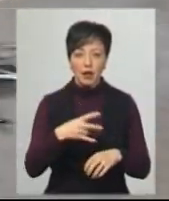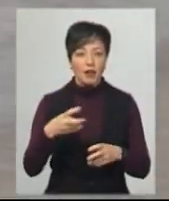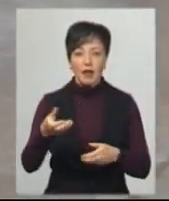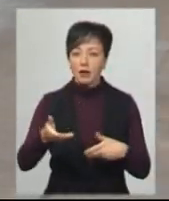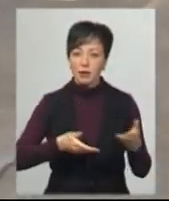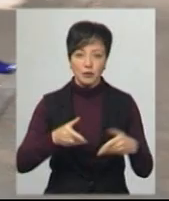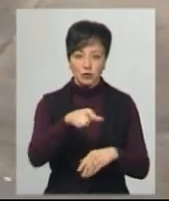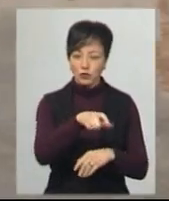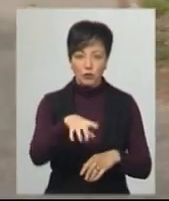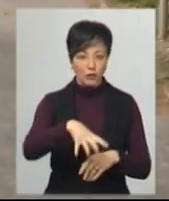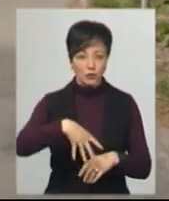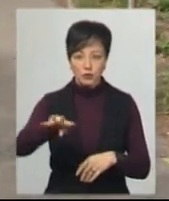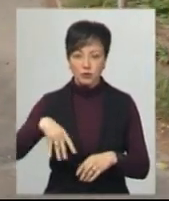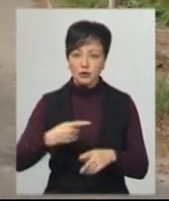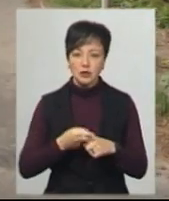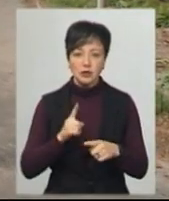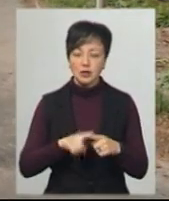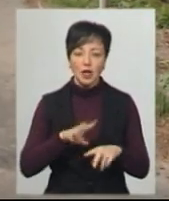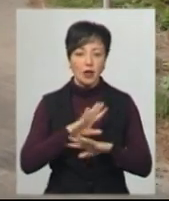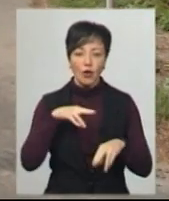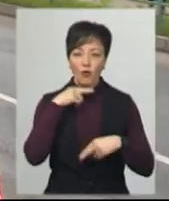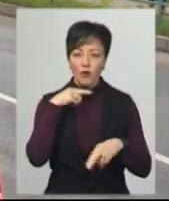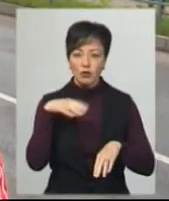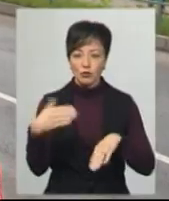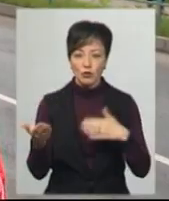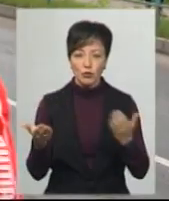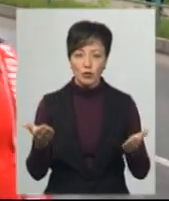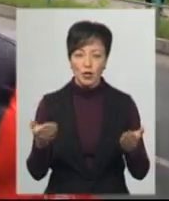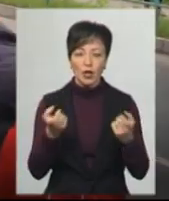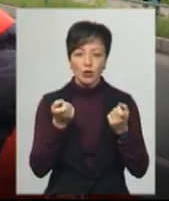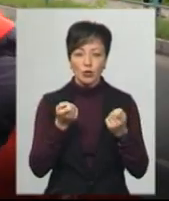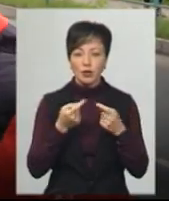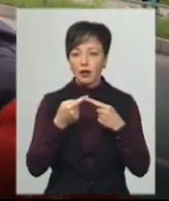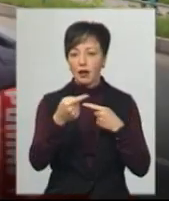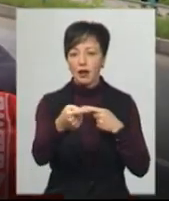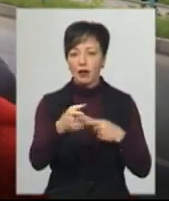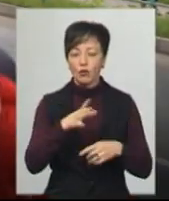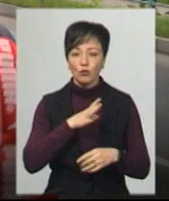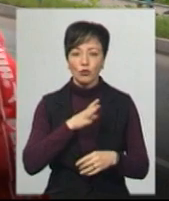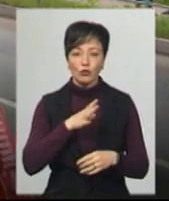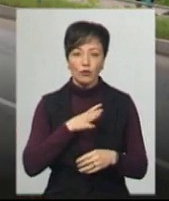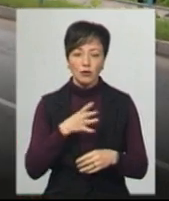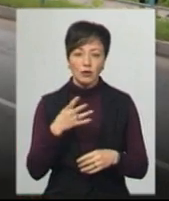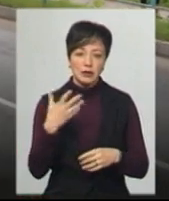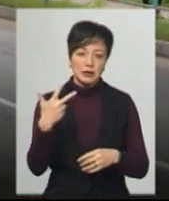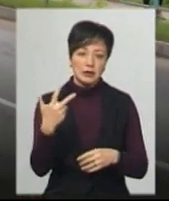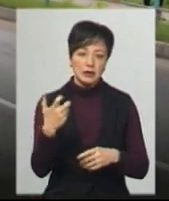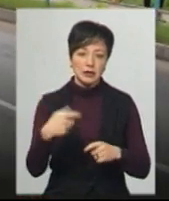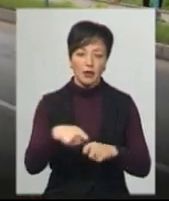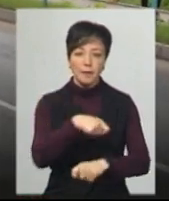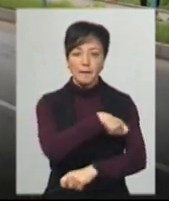пішохідному переході. Це, я думаю, неуважність обох сторон. Я трошки далеко був, буквально метрів за 300,